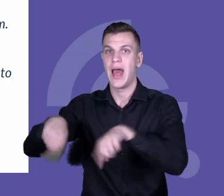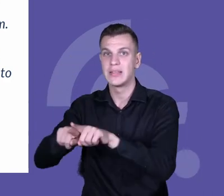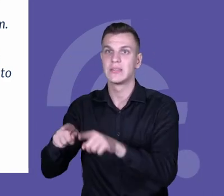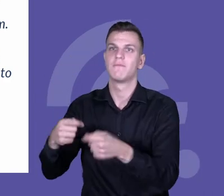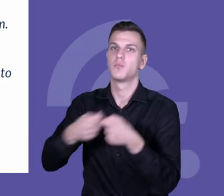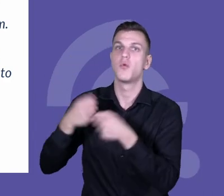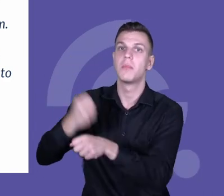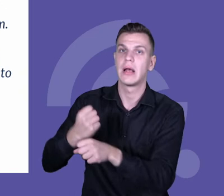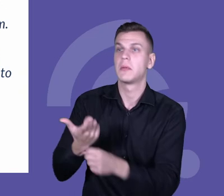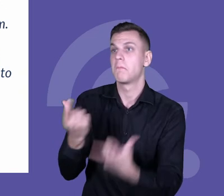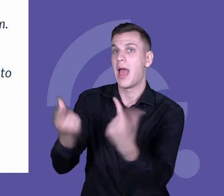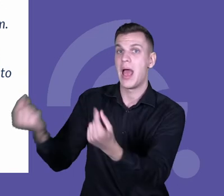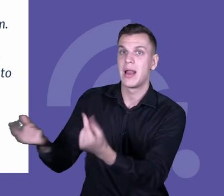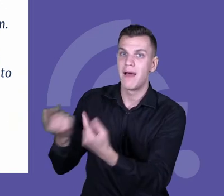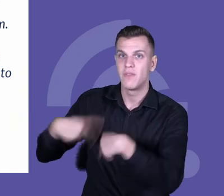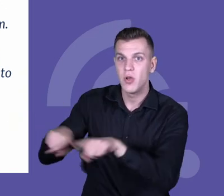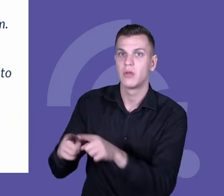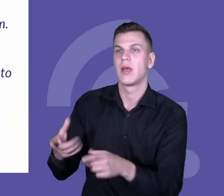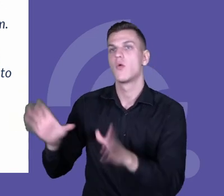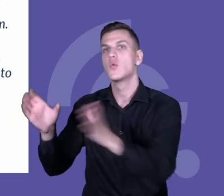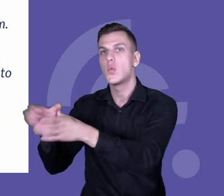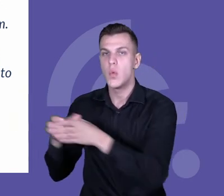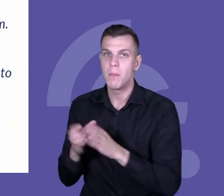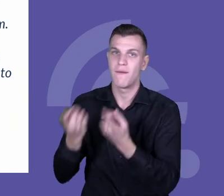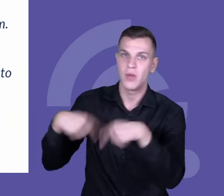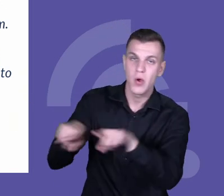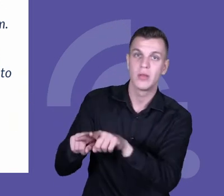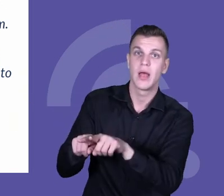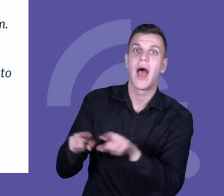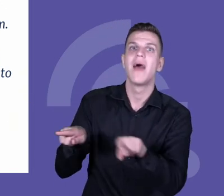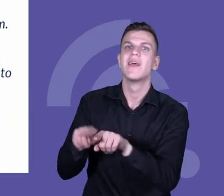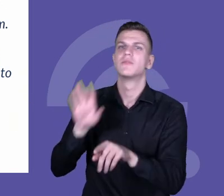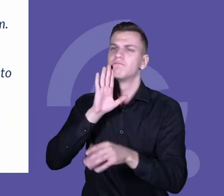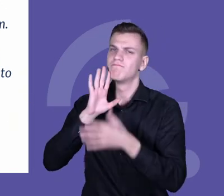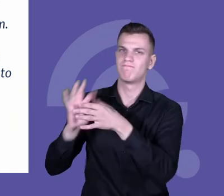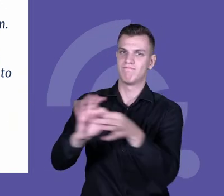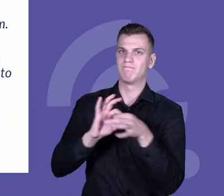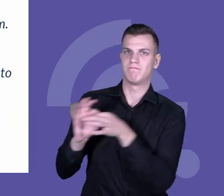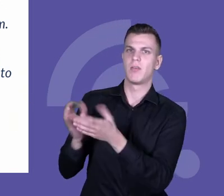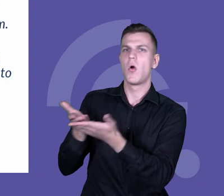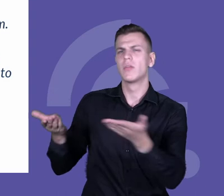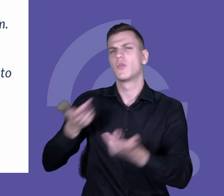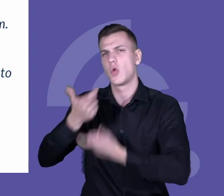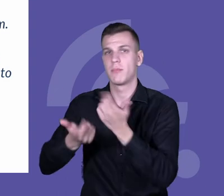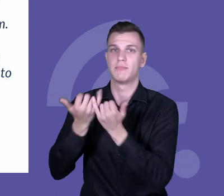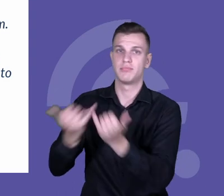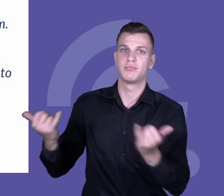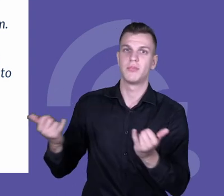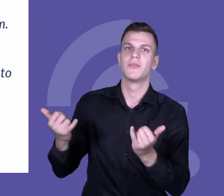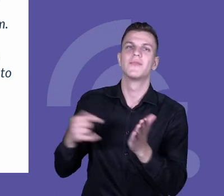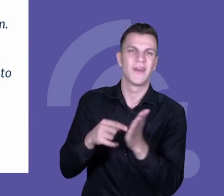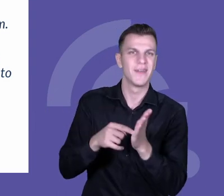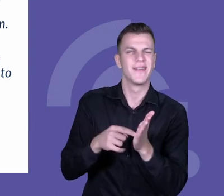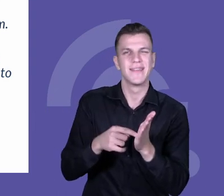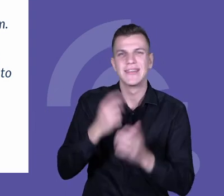parach, praca w grupach i bezpośrednia ich interakcje. I to, co jest ciekawe, to to,